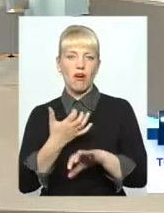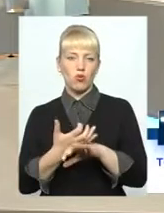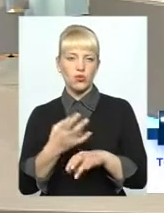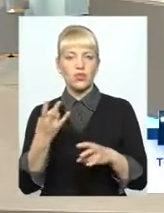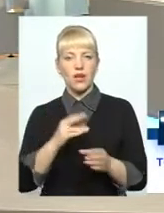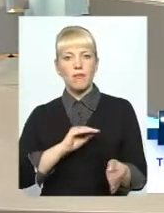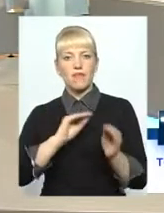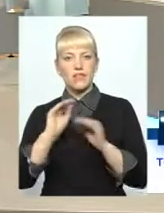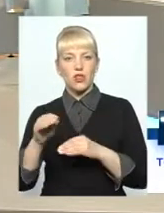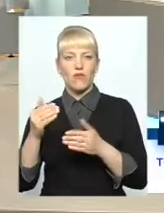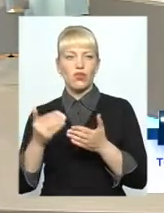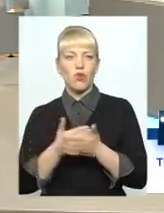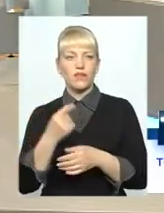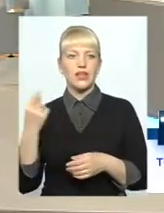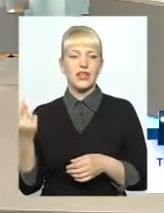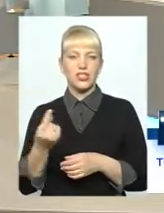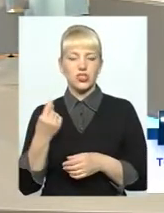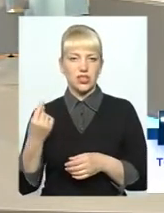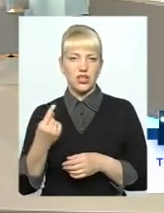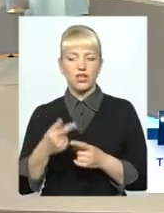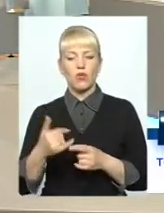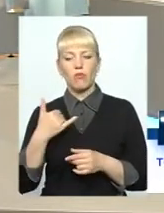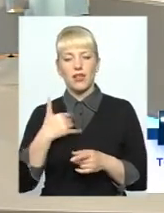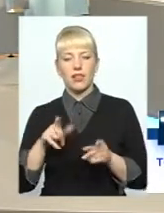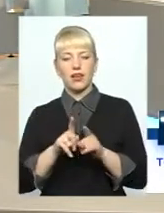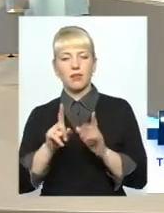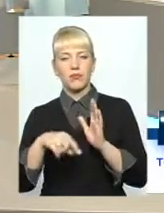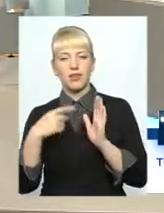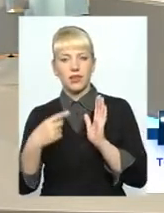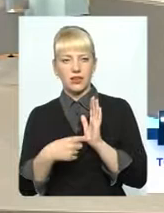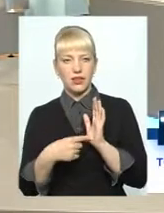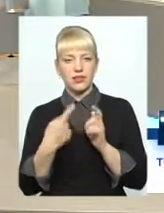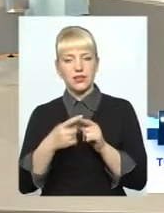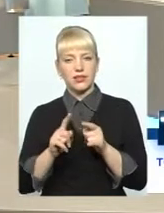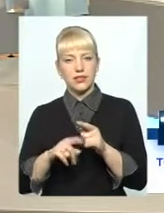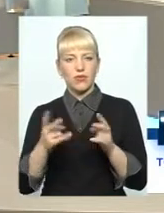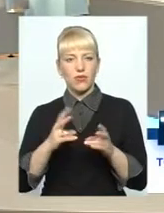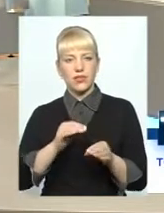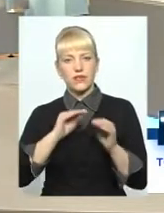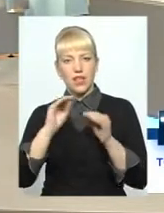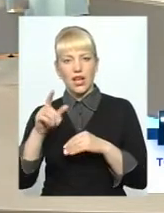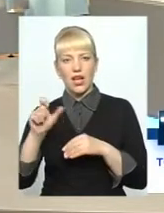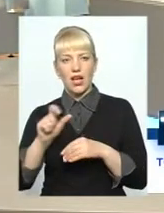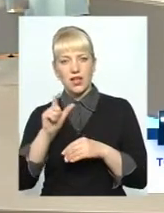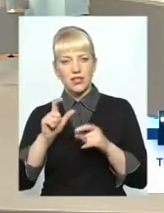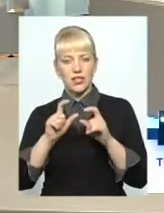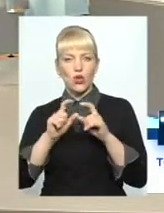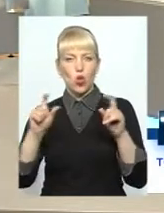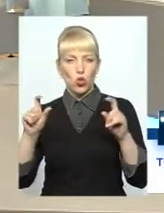встановлювати нові лічильники. Нам є запитання, чи це має встановлювати газ-контора